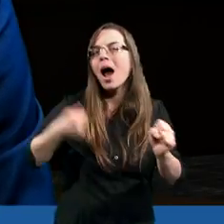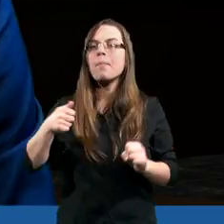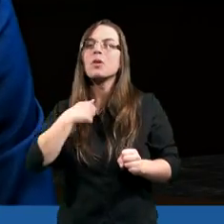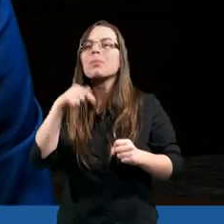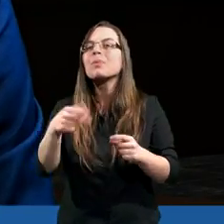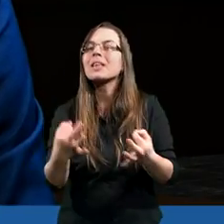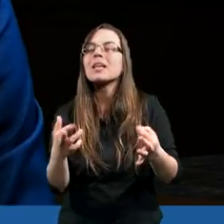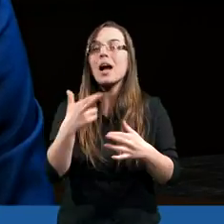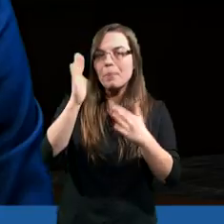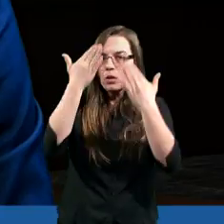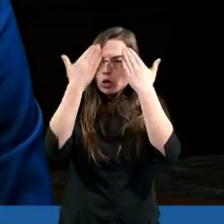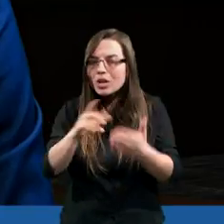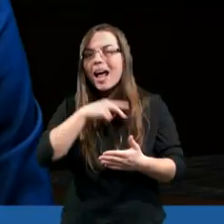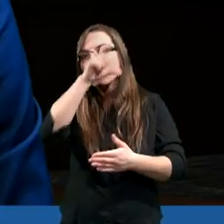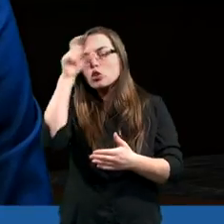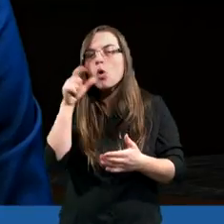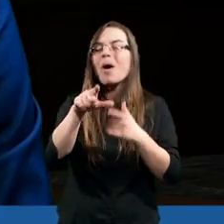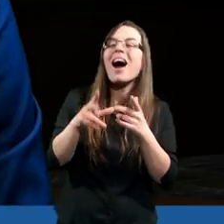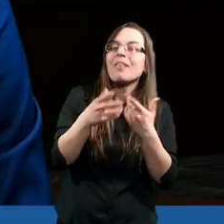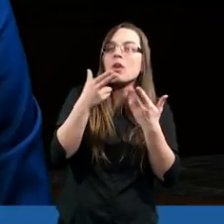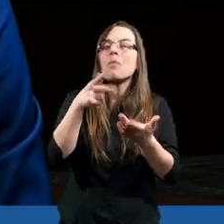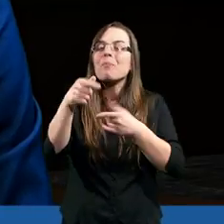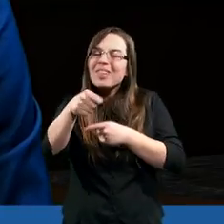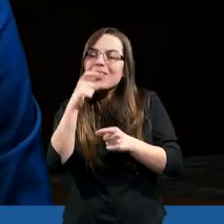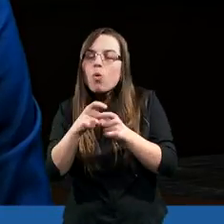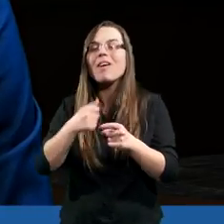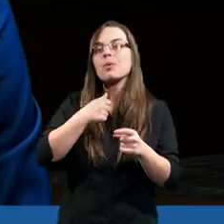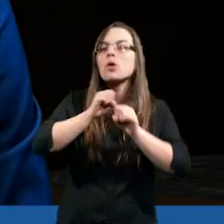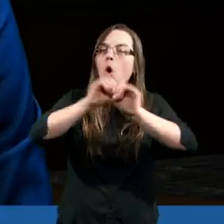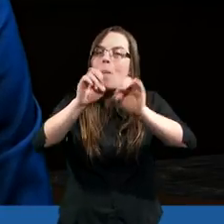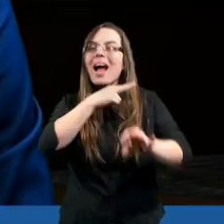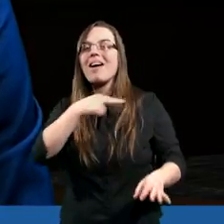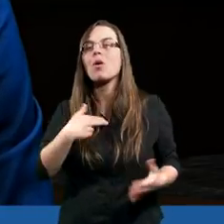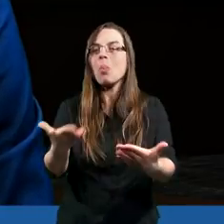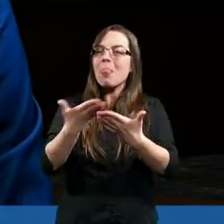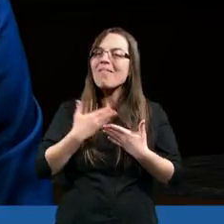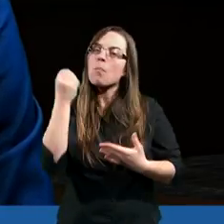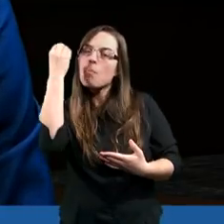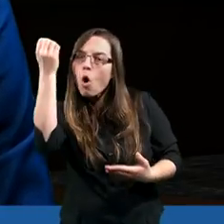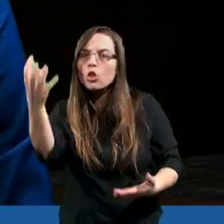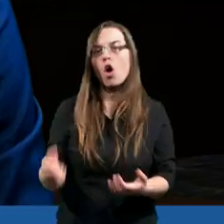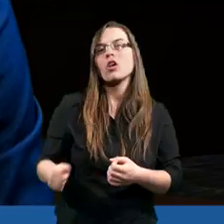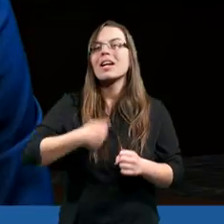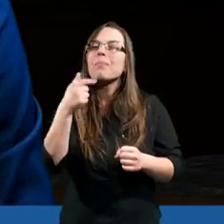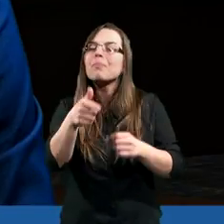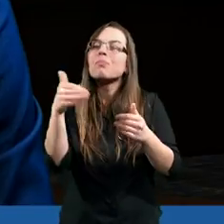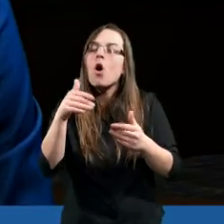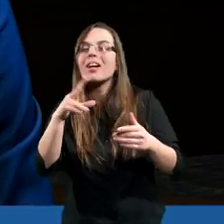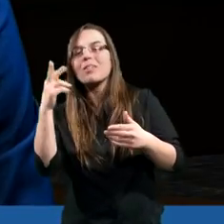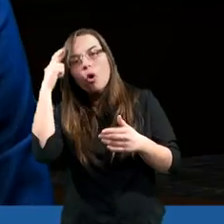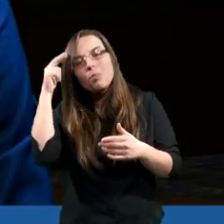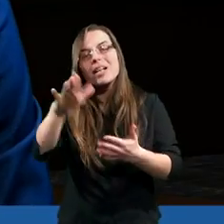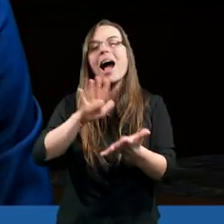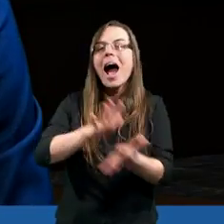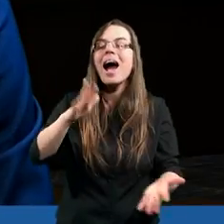kiedy teraz będziemy pochylać się nad Twoim Słowem, abyś Ty nam je objawiał, abyś Ty przydawał nam mądrości, abyś Ty odkrywał piękno